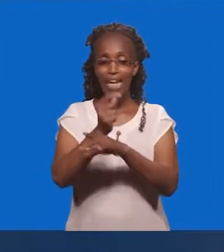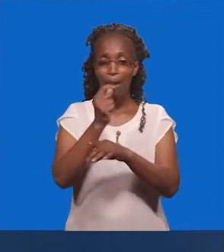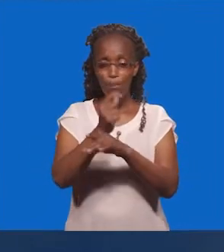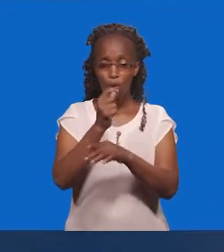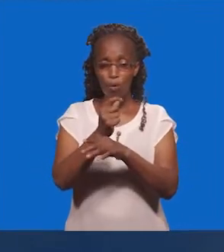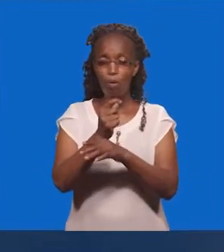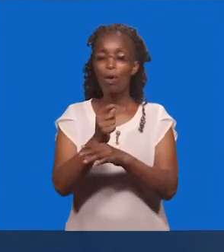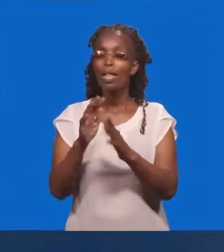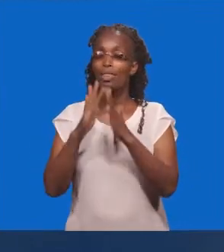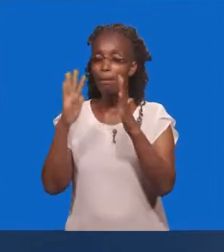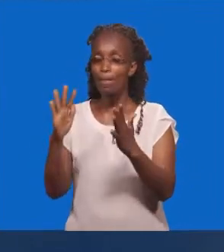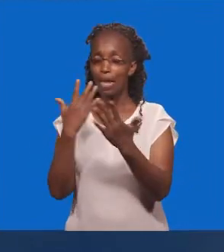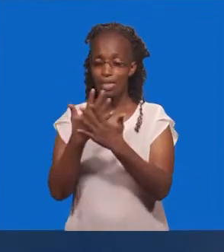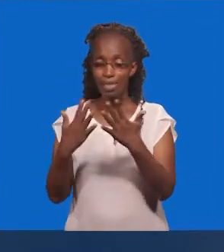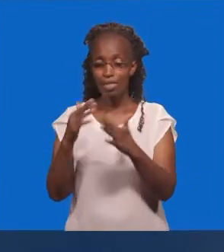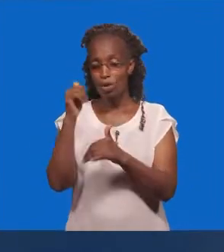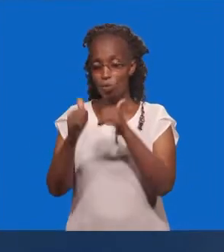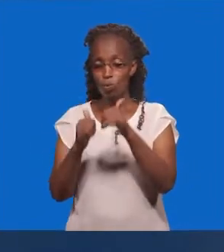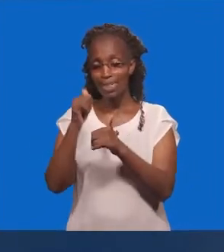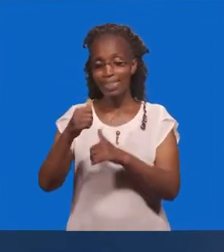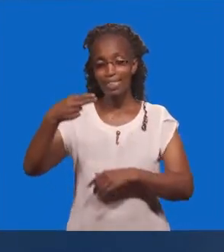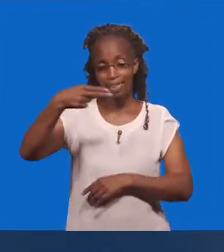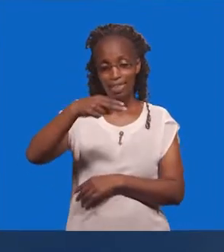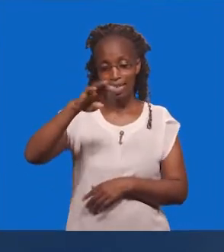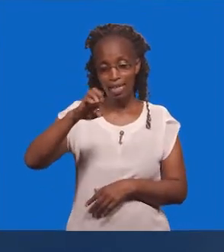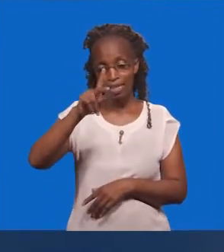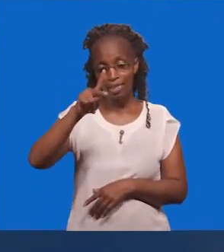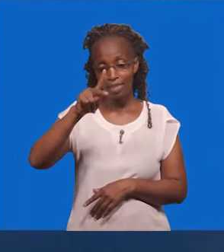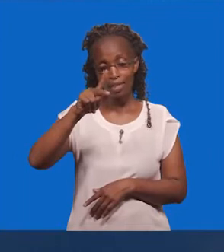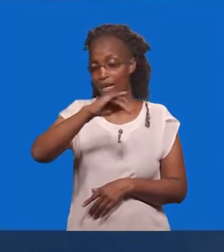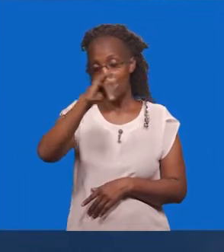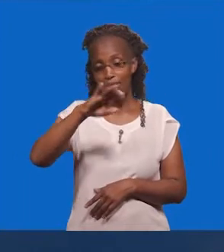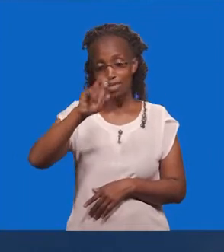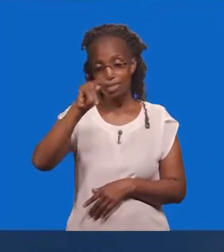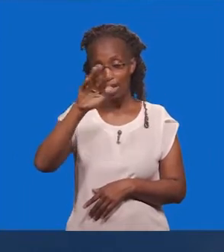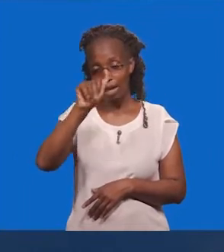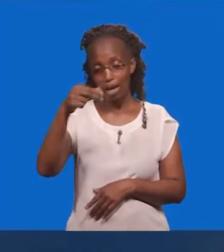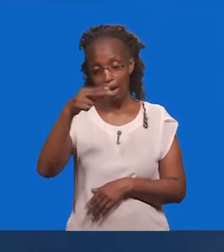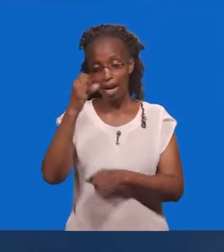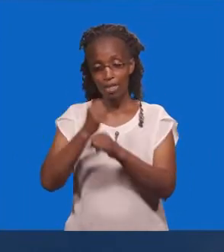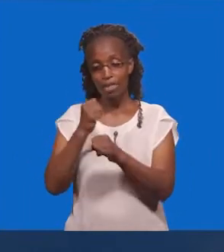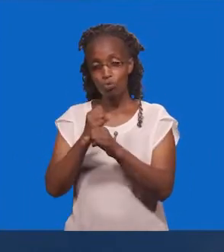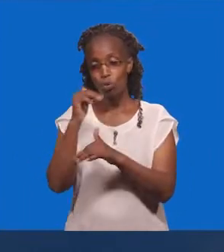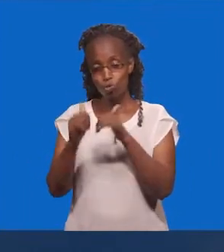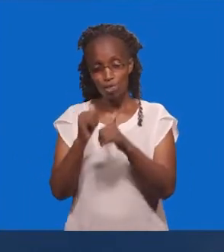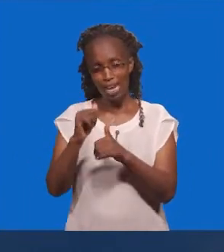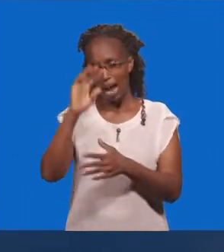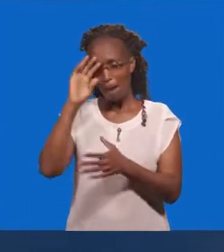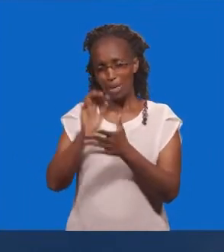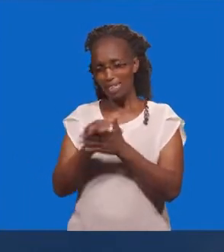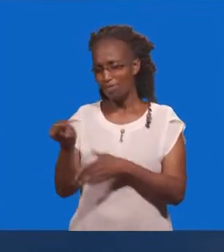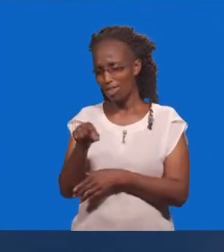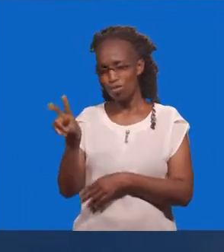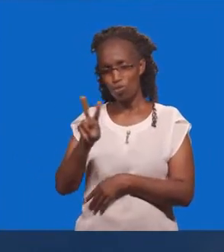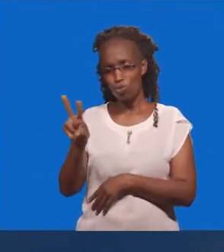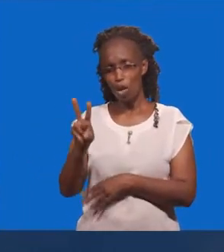Mwili Makuu Ambayo Ezekia Haliweza Kuwa Anayafanya Ninaminu Yakuamba Hata Nekati Yale